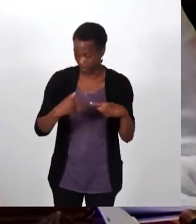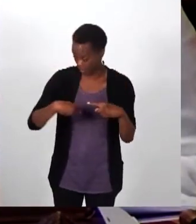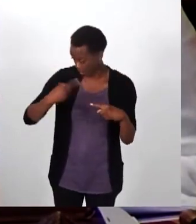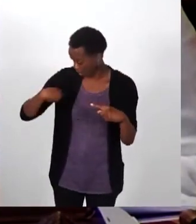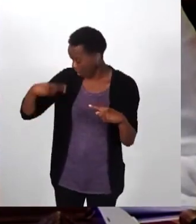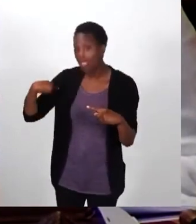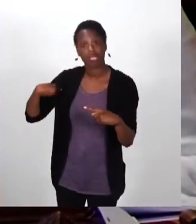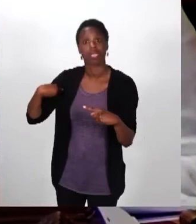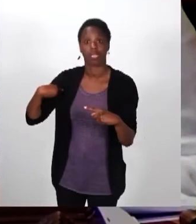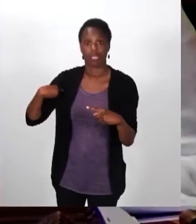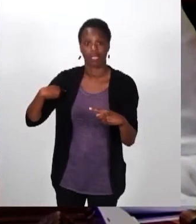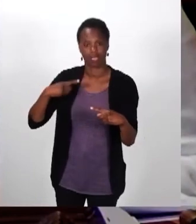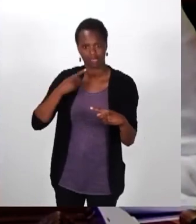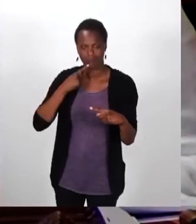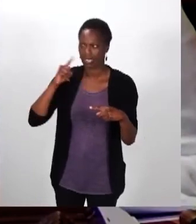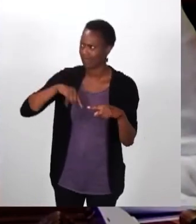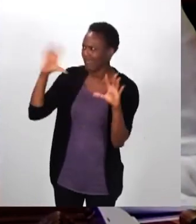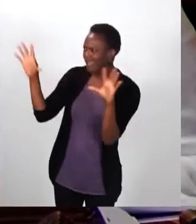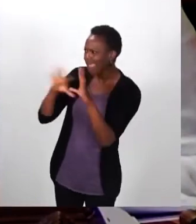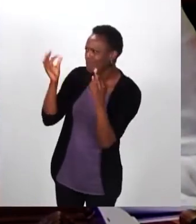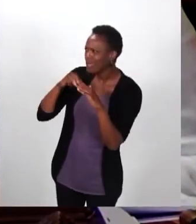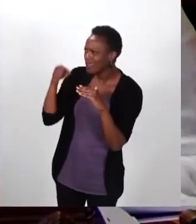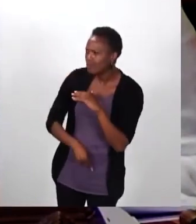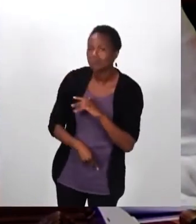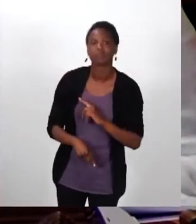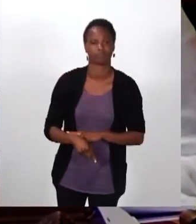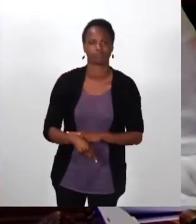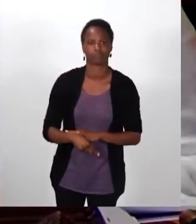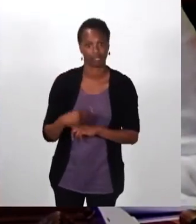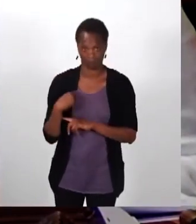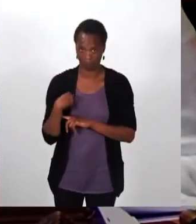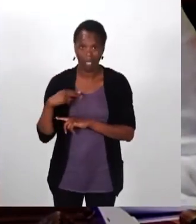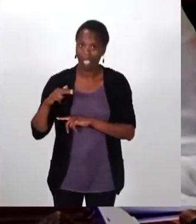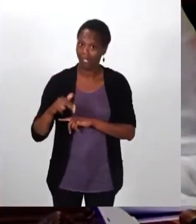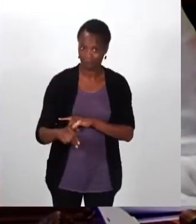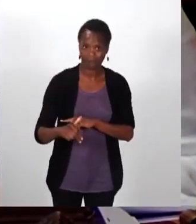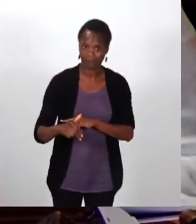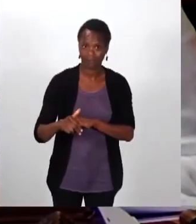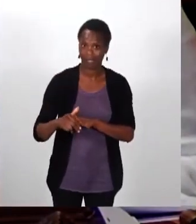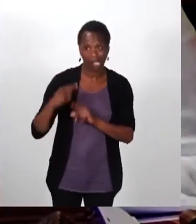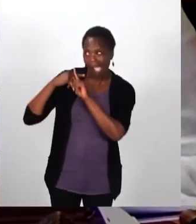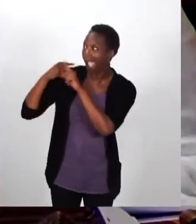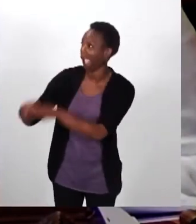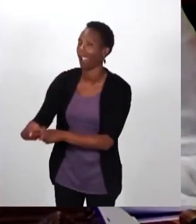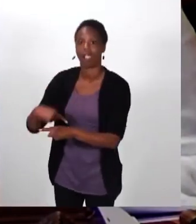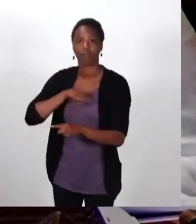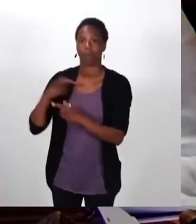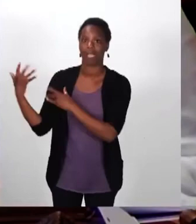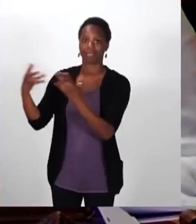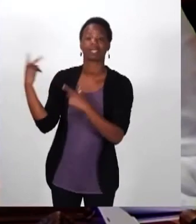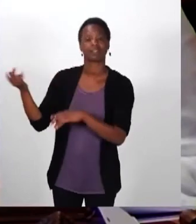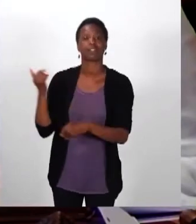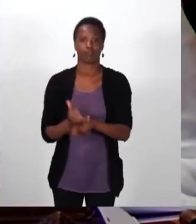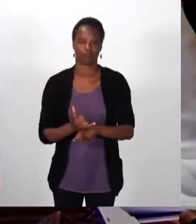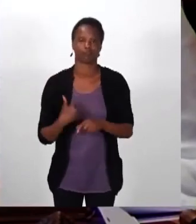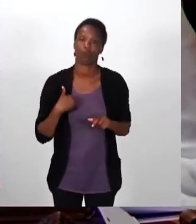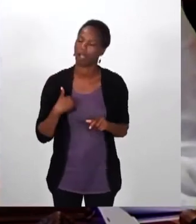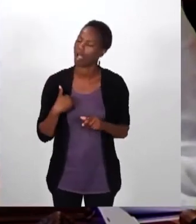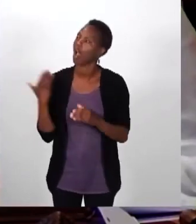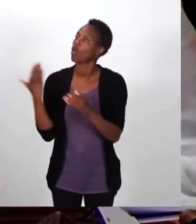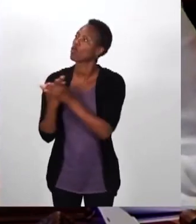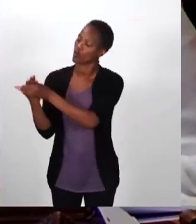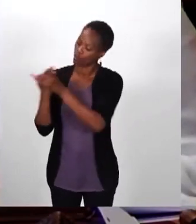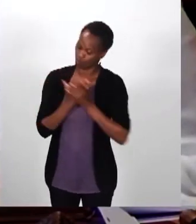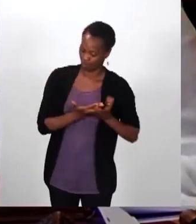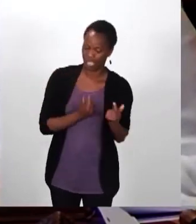fallu aller jusqu'au bout, et je trouverai que ce chiffre est faux, et j'attends que vous puissiez me donner les documents, pour évidemment rassurer